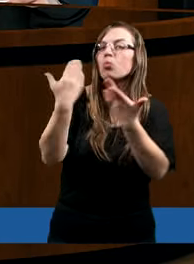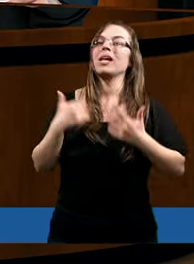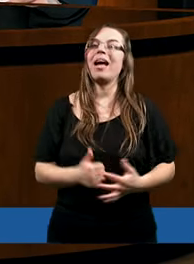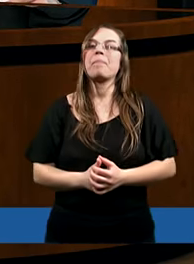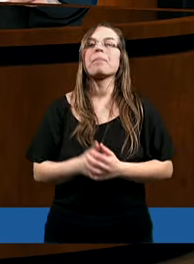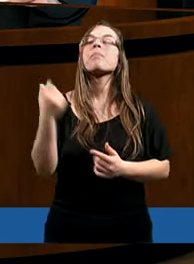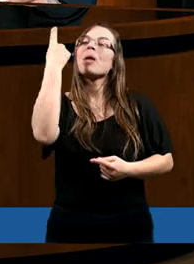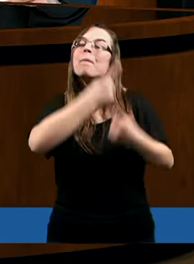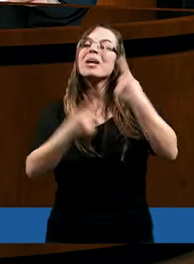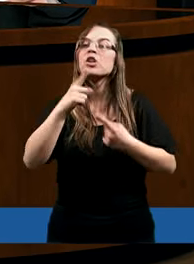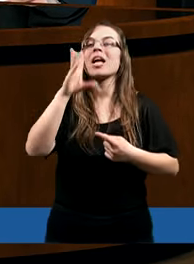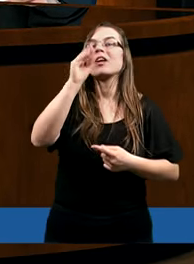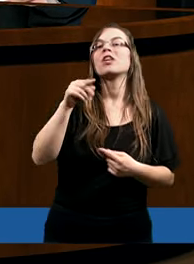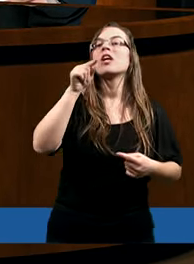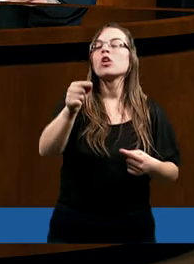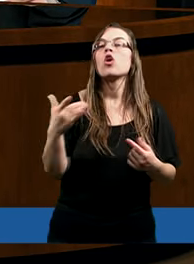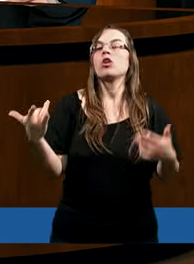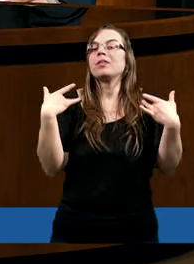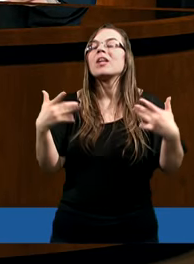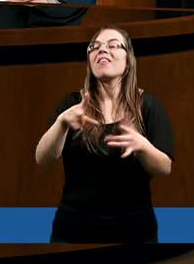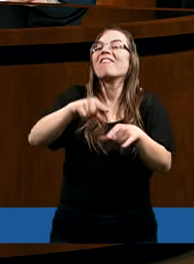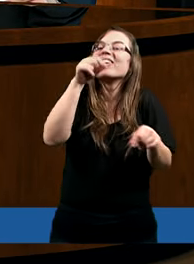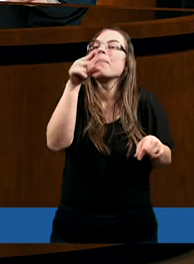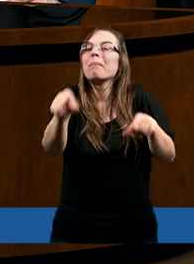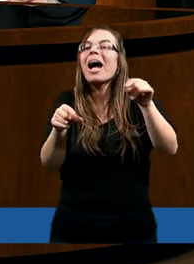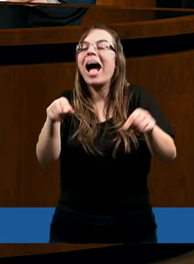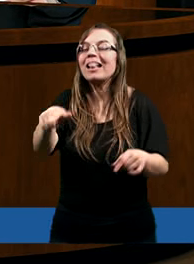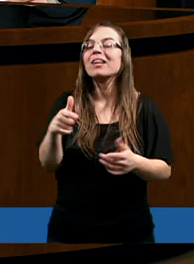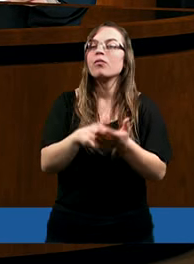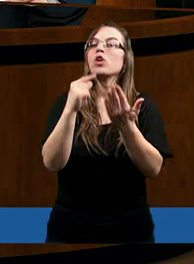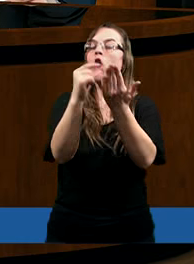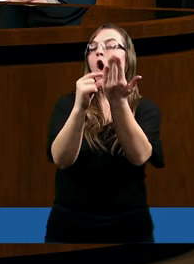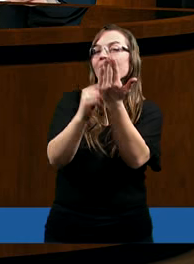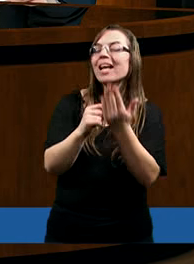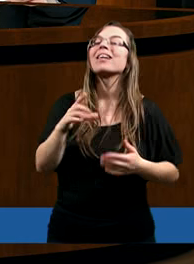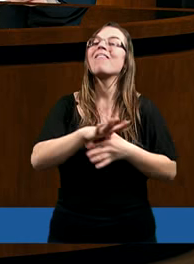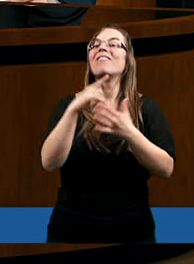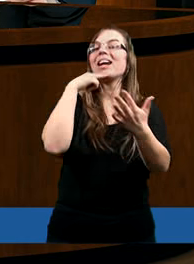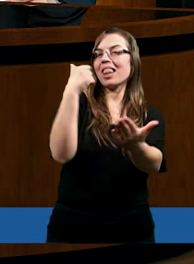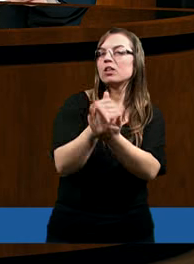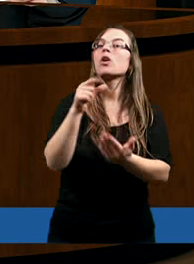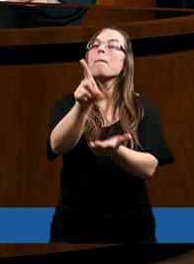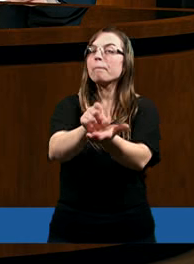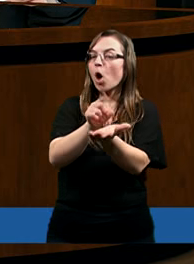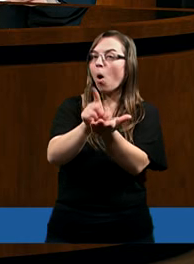tutaj użyte to słowo wybrane i w kontekście listu Piotra